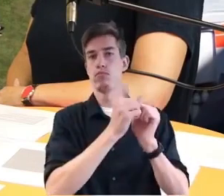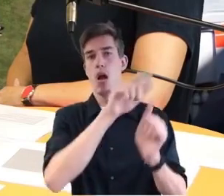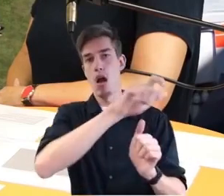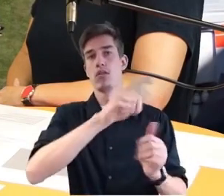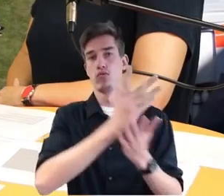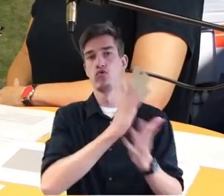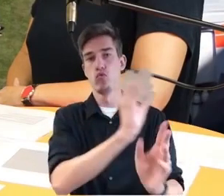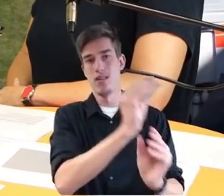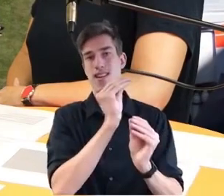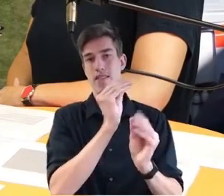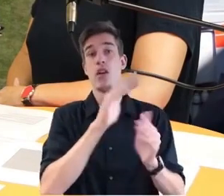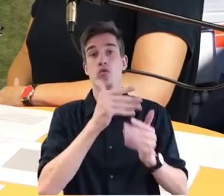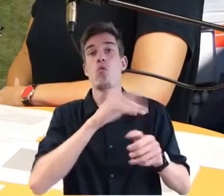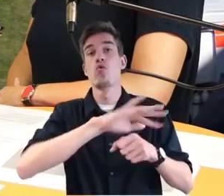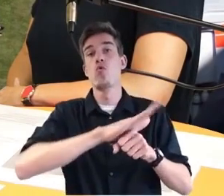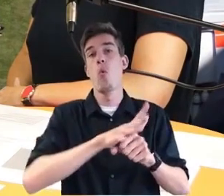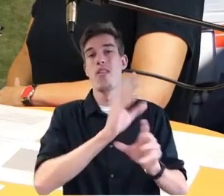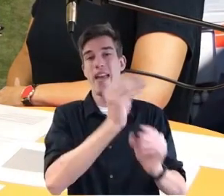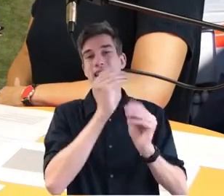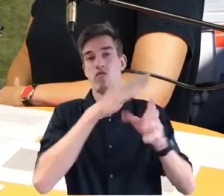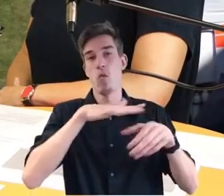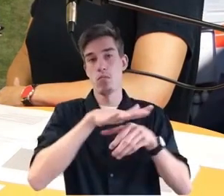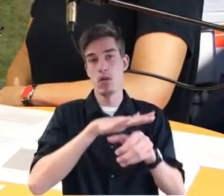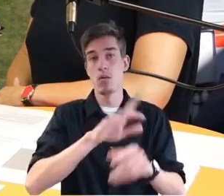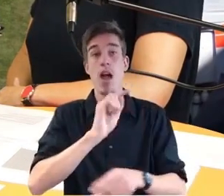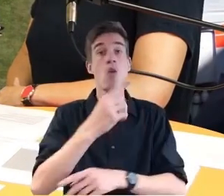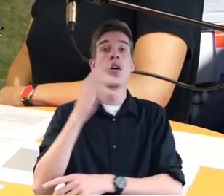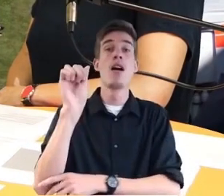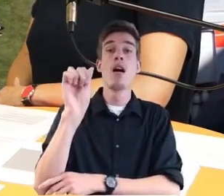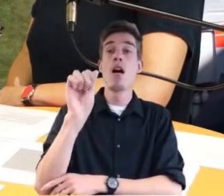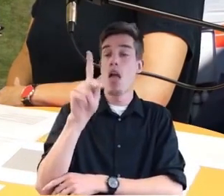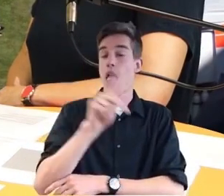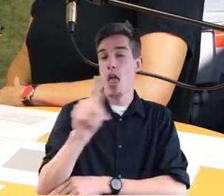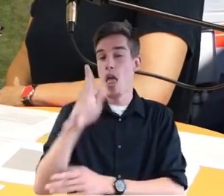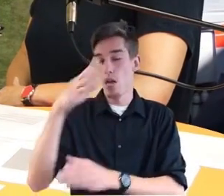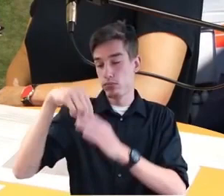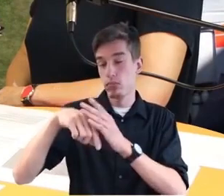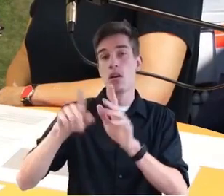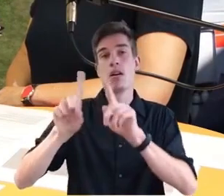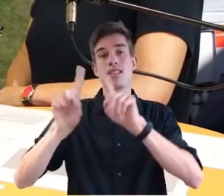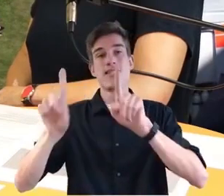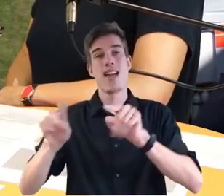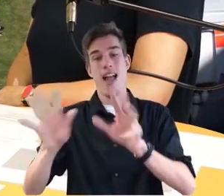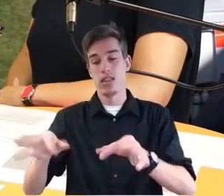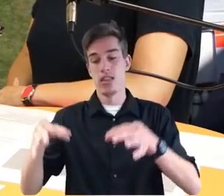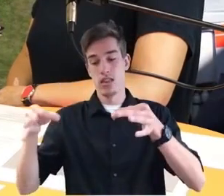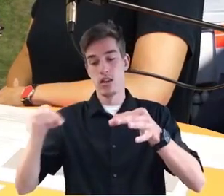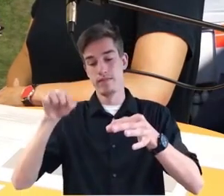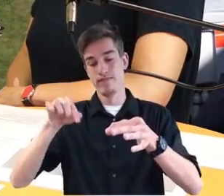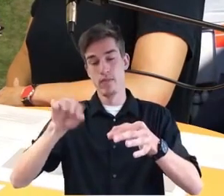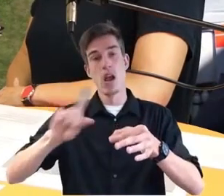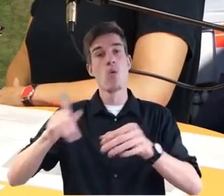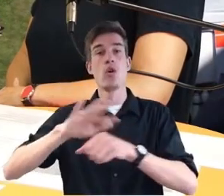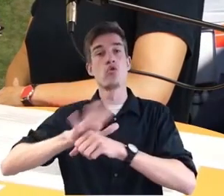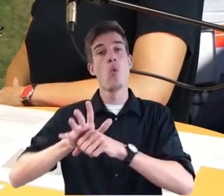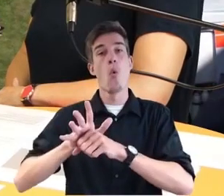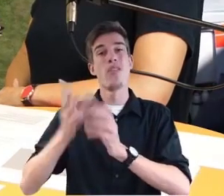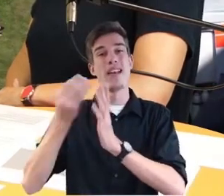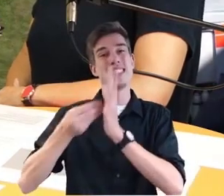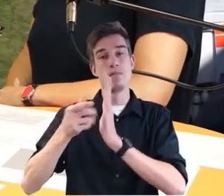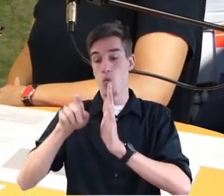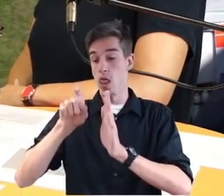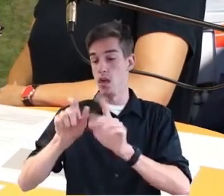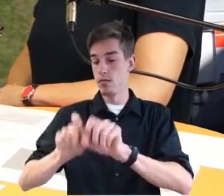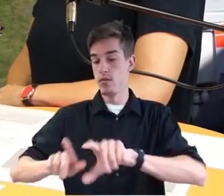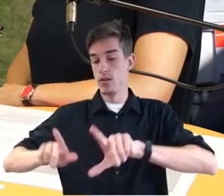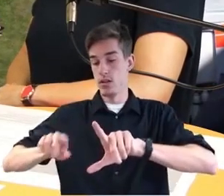Und das ist der Corona-Infobereich. Sie können auch in der Warn-App Nina, wenn Sie auf die Karte gehen, dort auf das Corona-Symbol klicken und dann sehen Sie